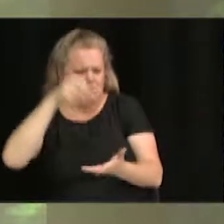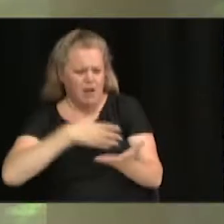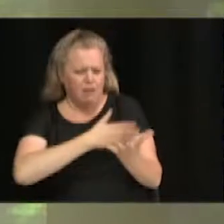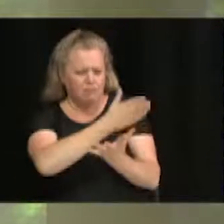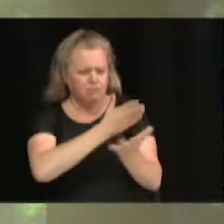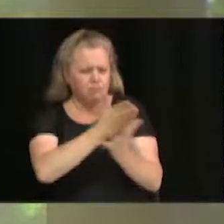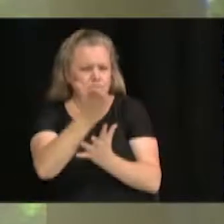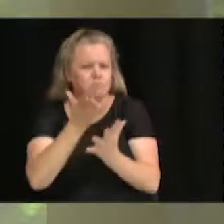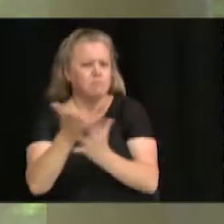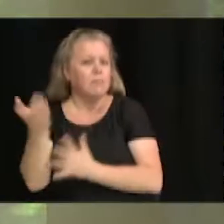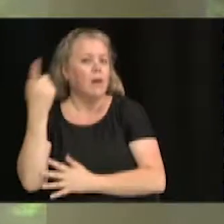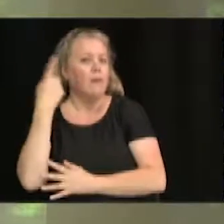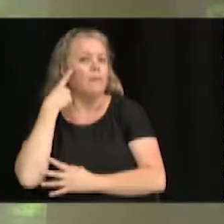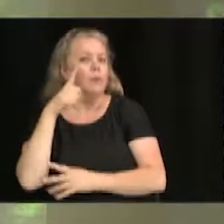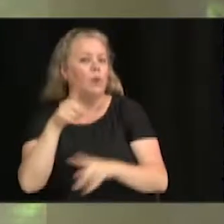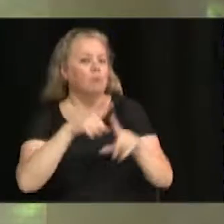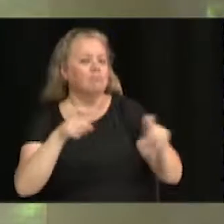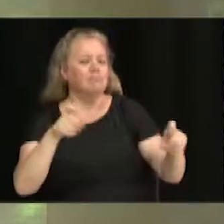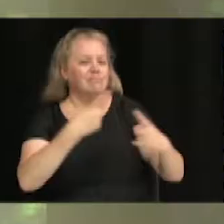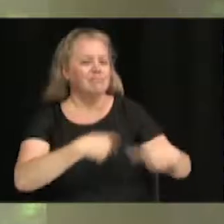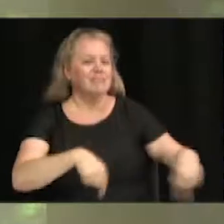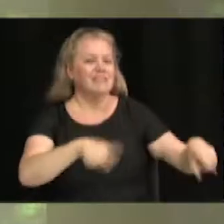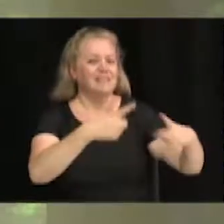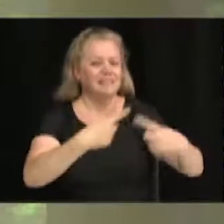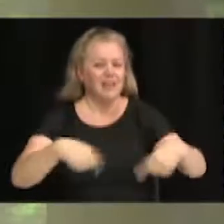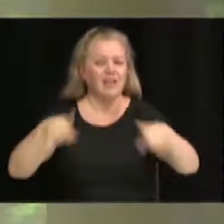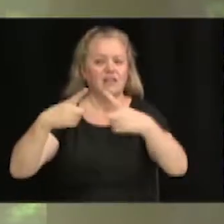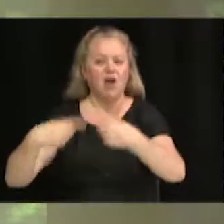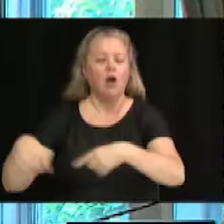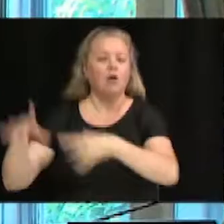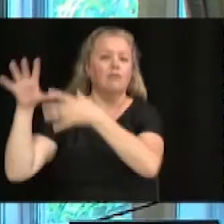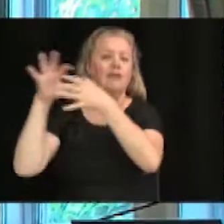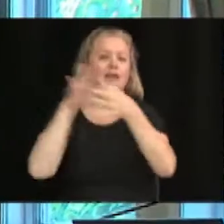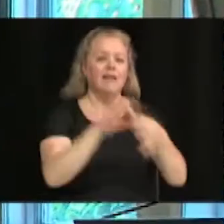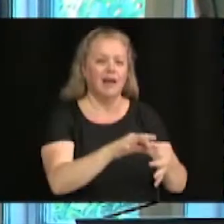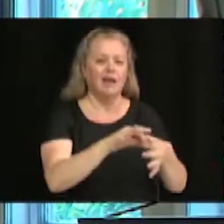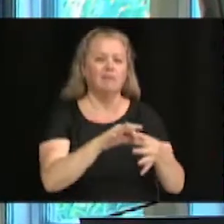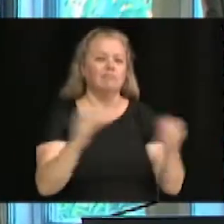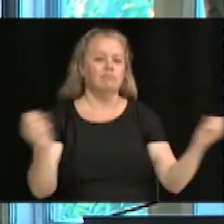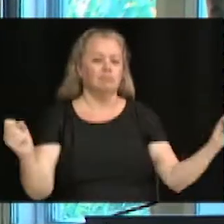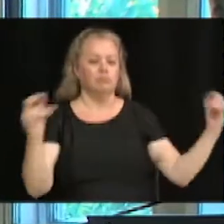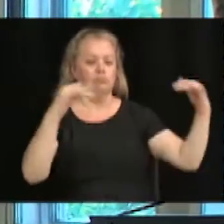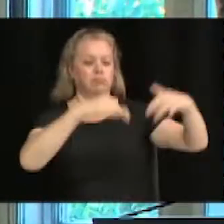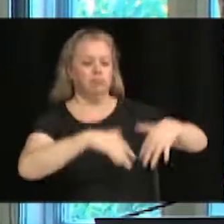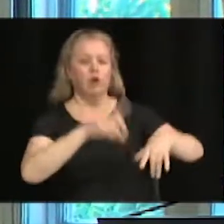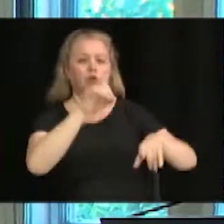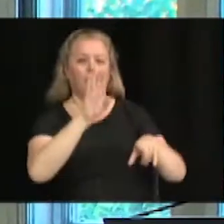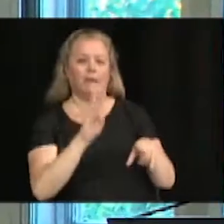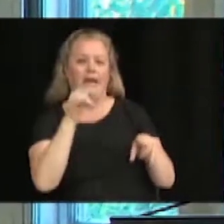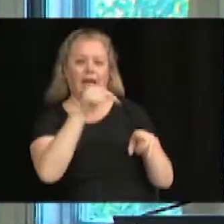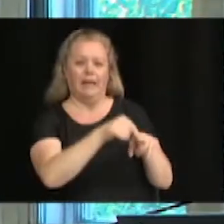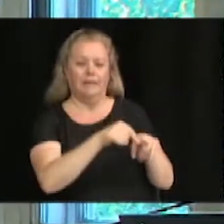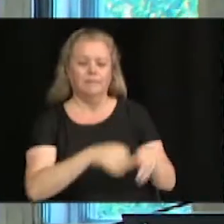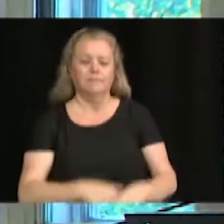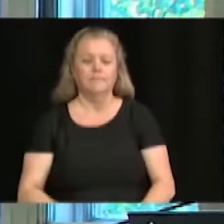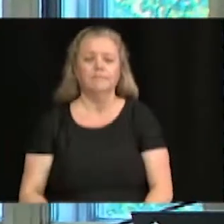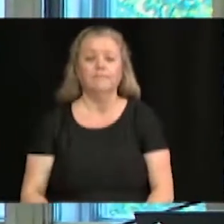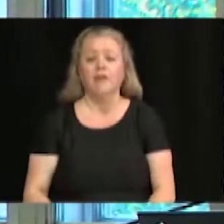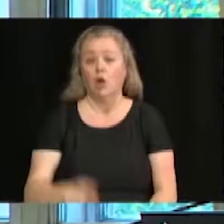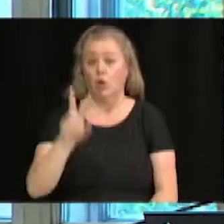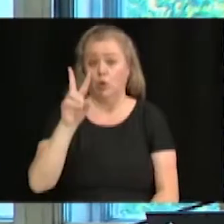secteurs de la municipalité, collecteur de Bigaré. Oui, alors il y a eu deux soumissionnaires pour ces services